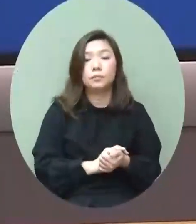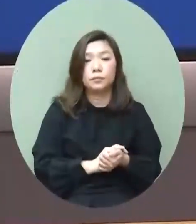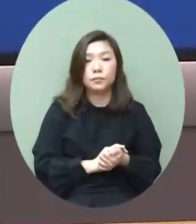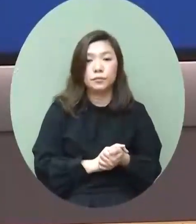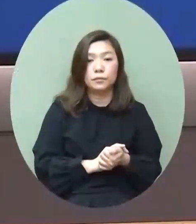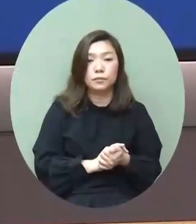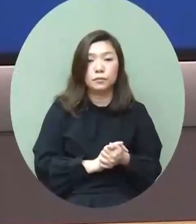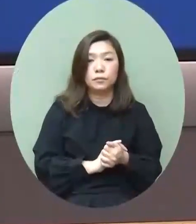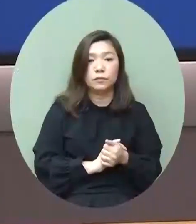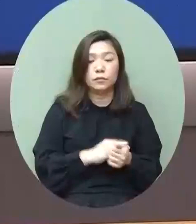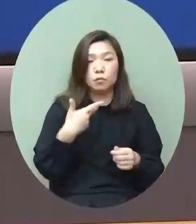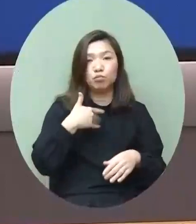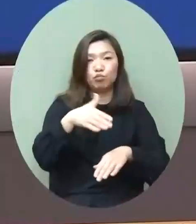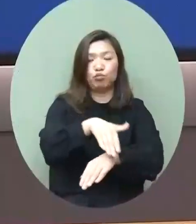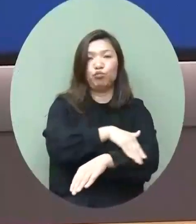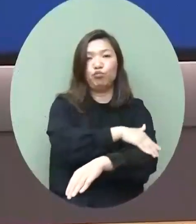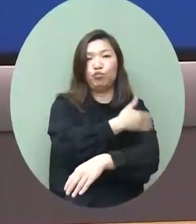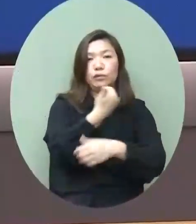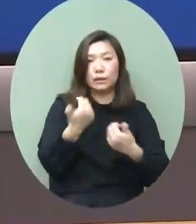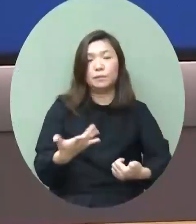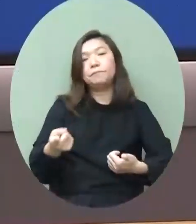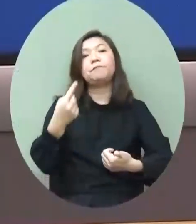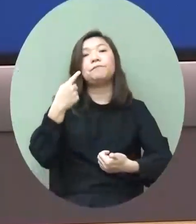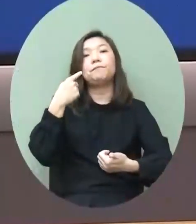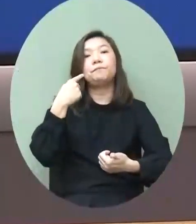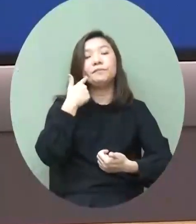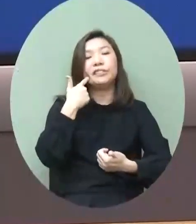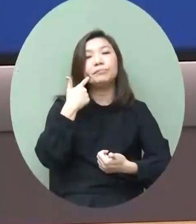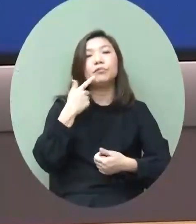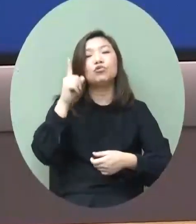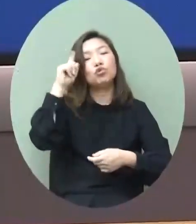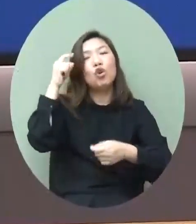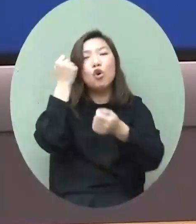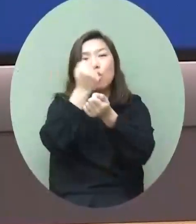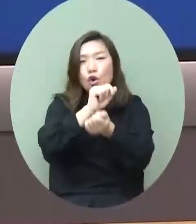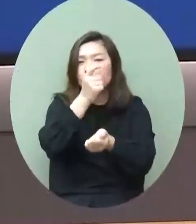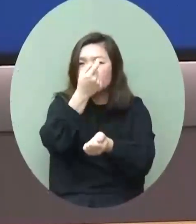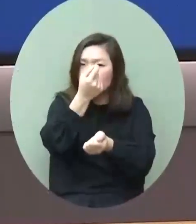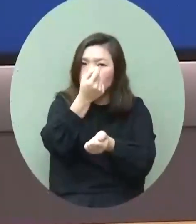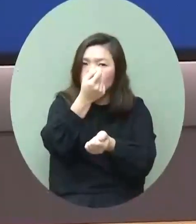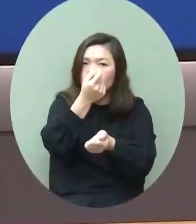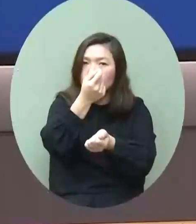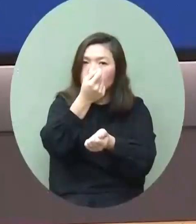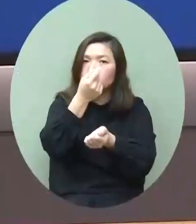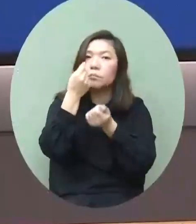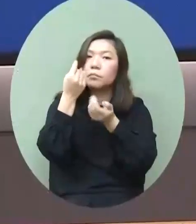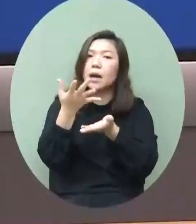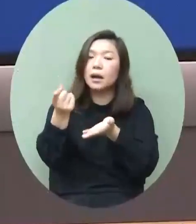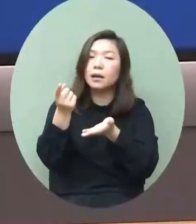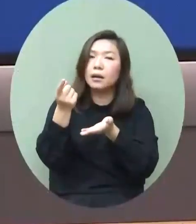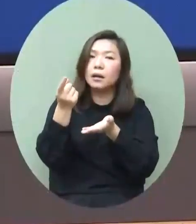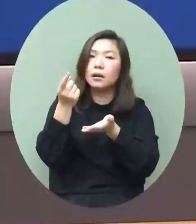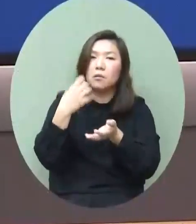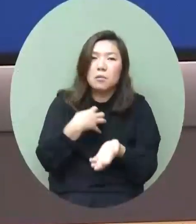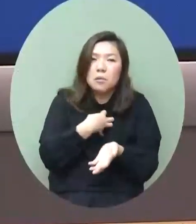我們只是理順這個這麼嚴厲的措施開一個途徑讓這些面對很多